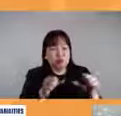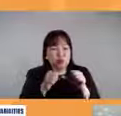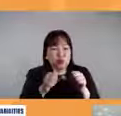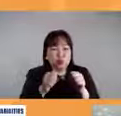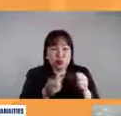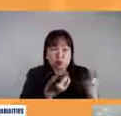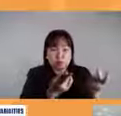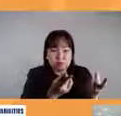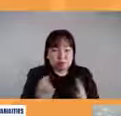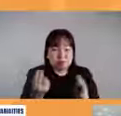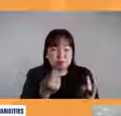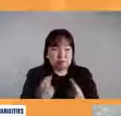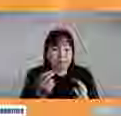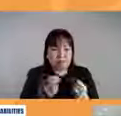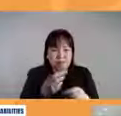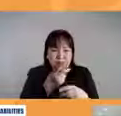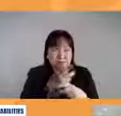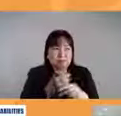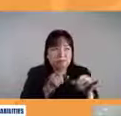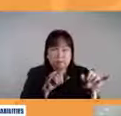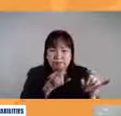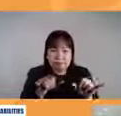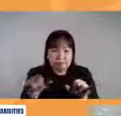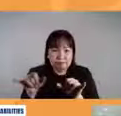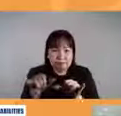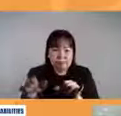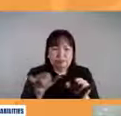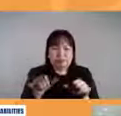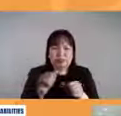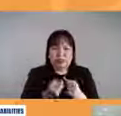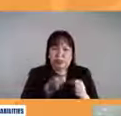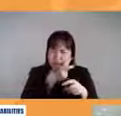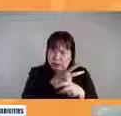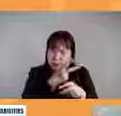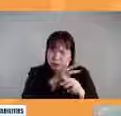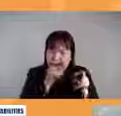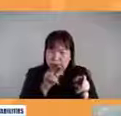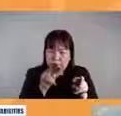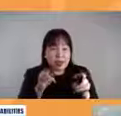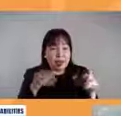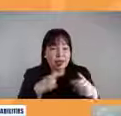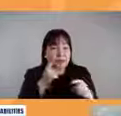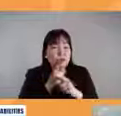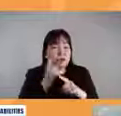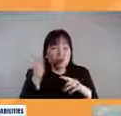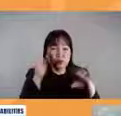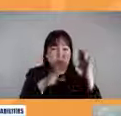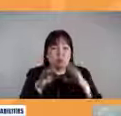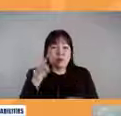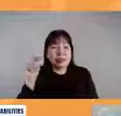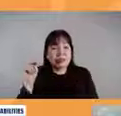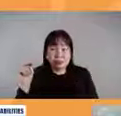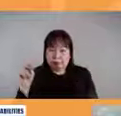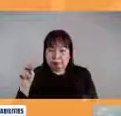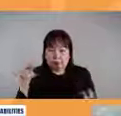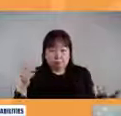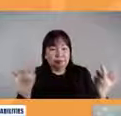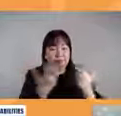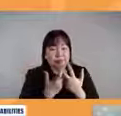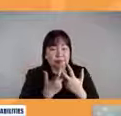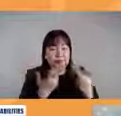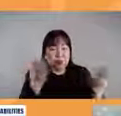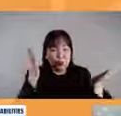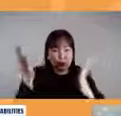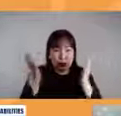at talagang nasusunod na babantayan yung talagang problema yung pangangailangan ng ating persons with